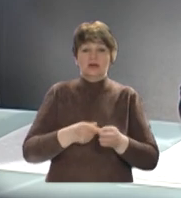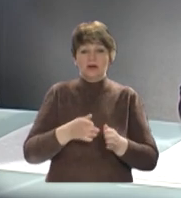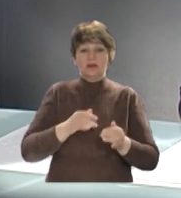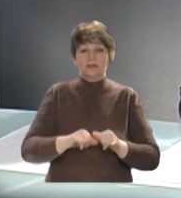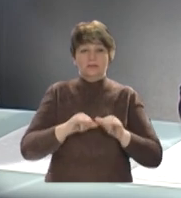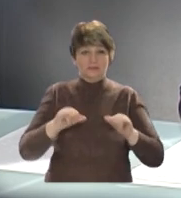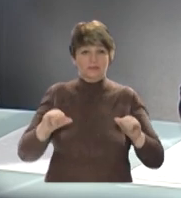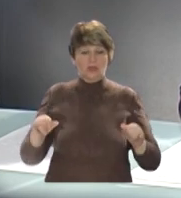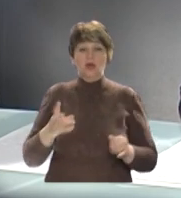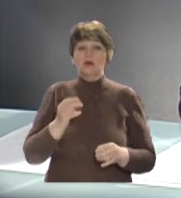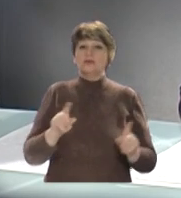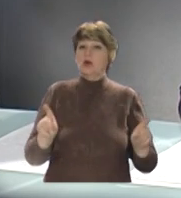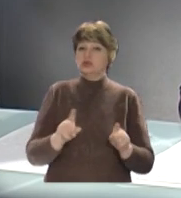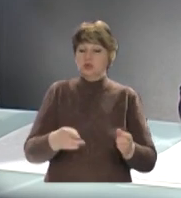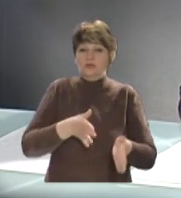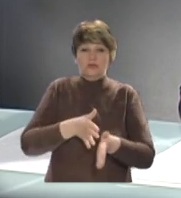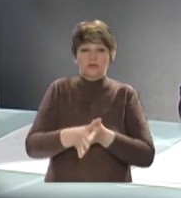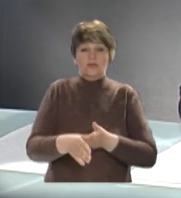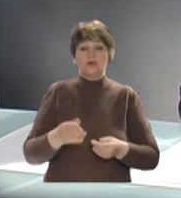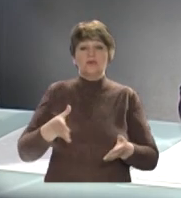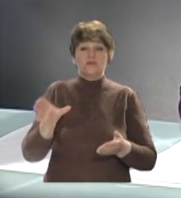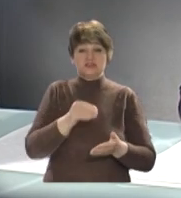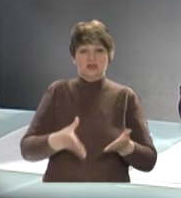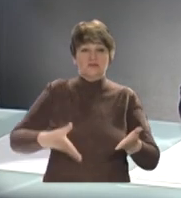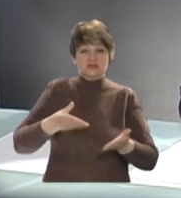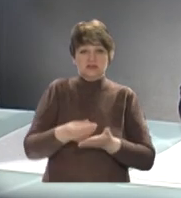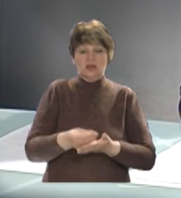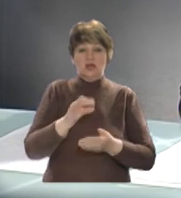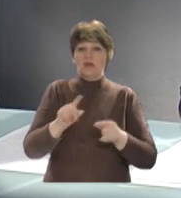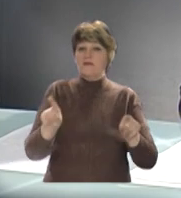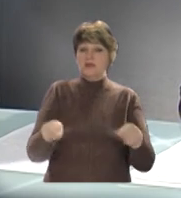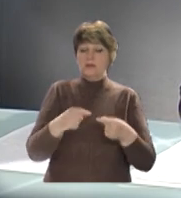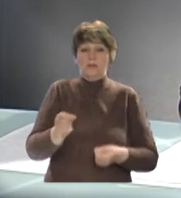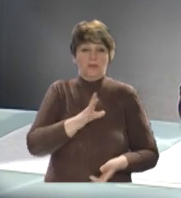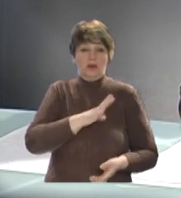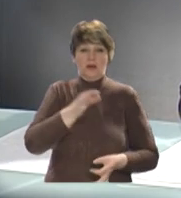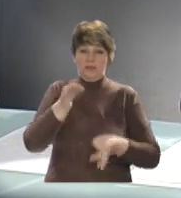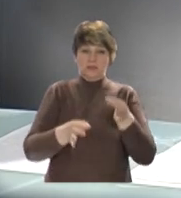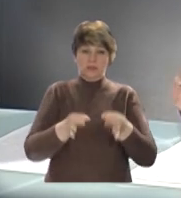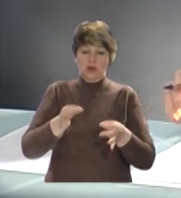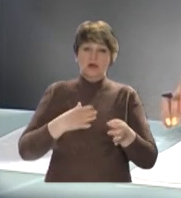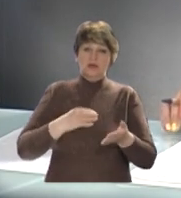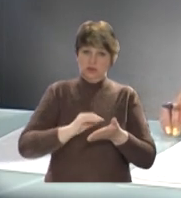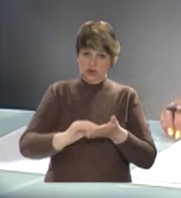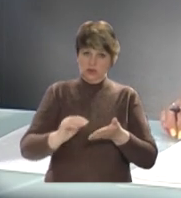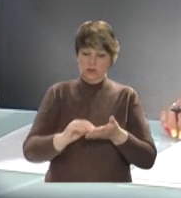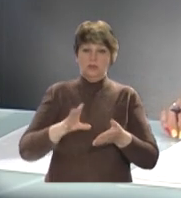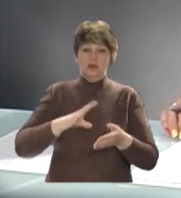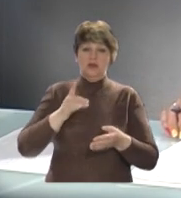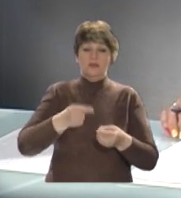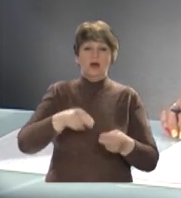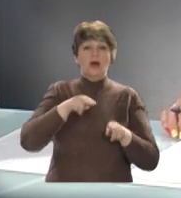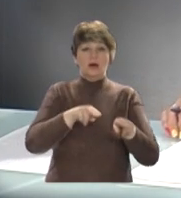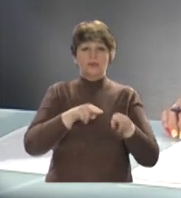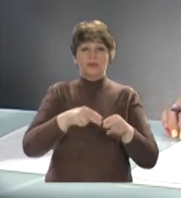звітувати, куди і на що витрачає внески членів, та як дбає про збереження і відтворення багатства природи. Наші кореспонденти були на